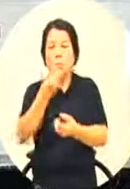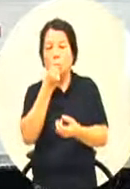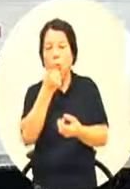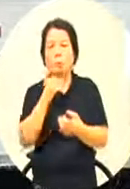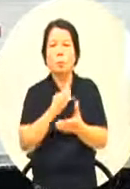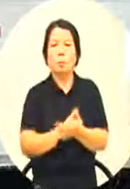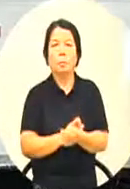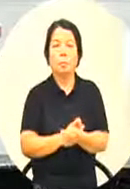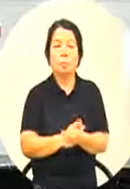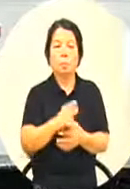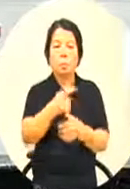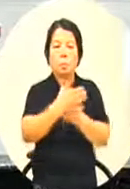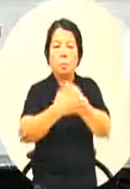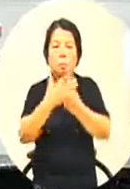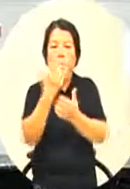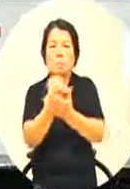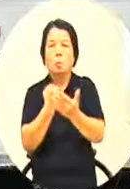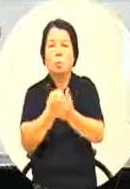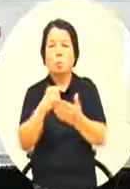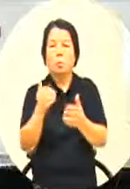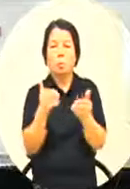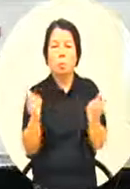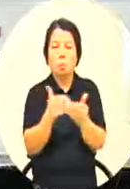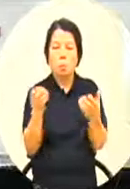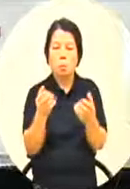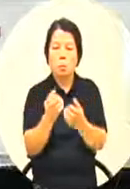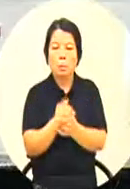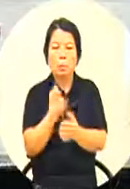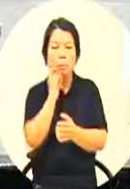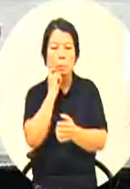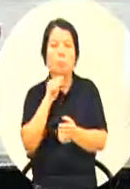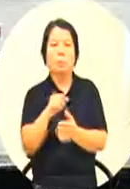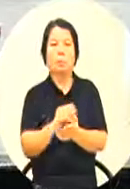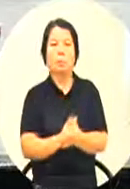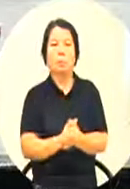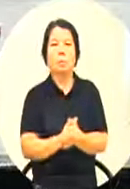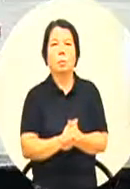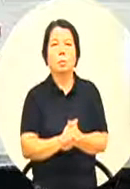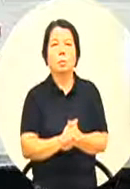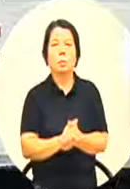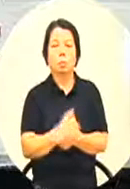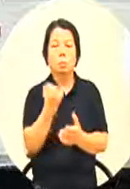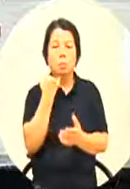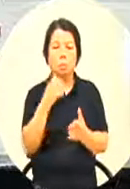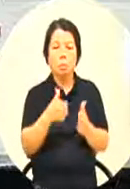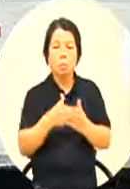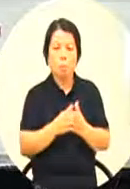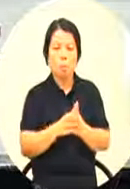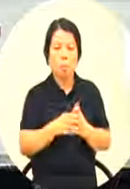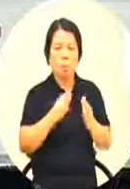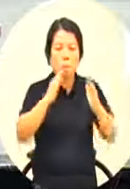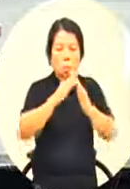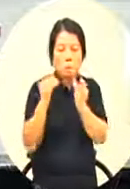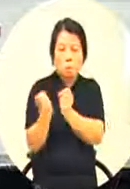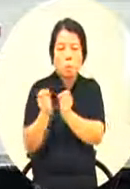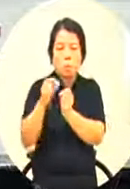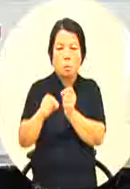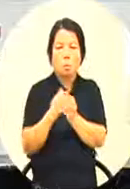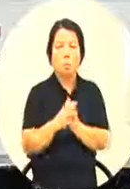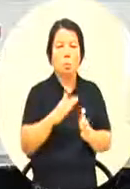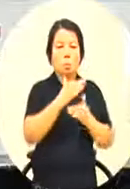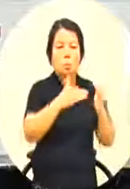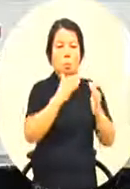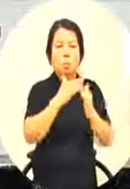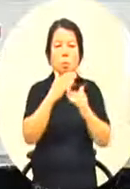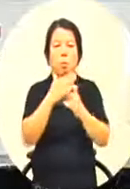那么当然它在保存上会有这个问题那我们不能就是用邻近的学校两个学校